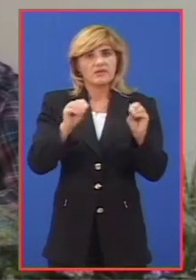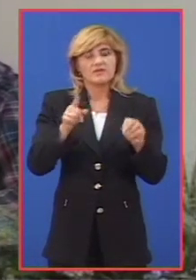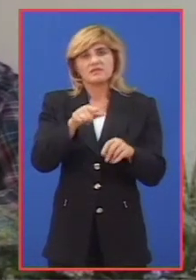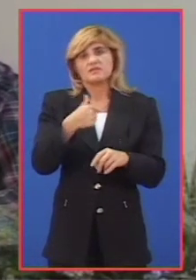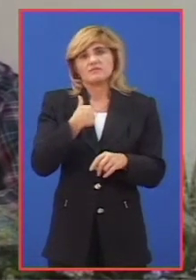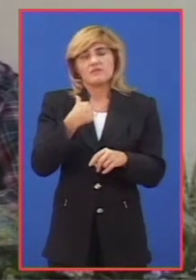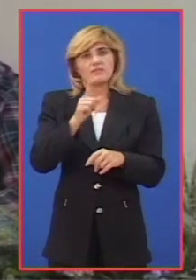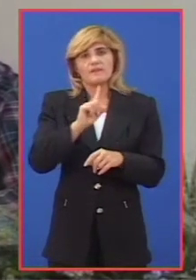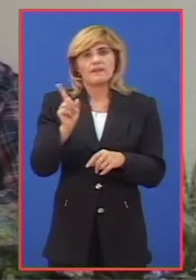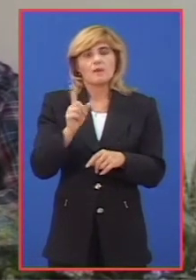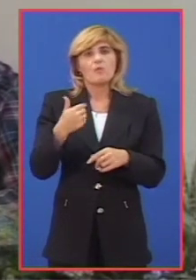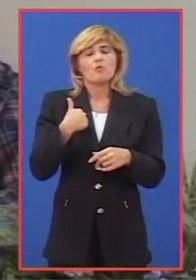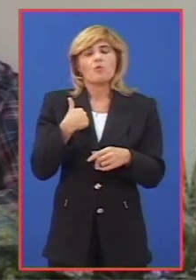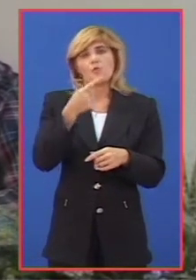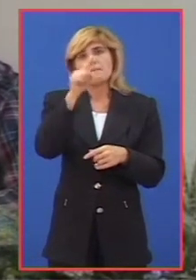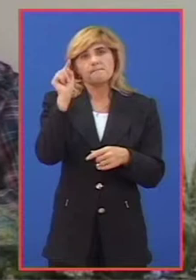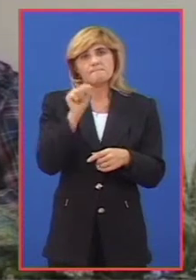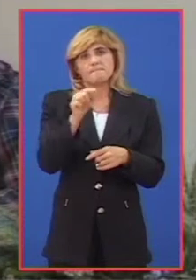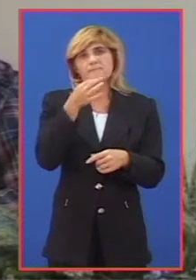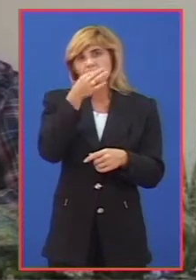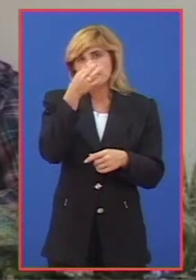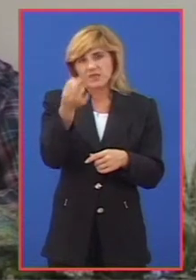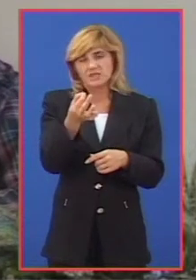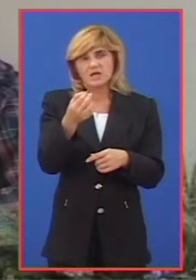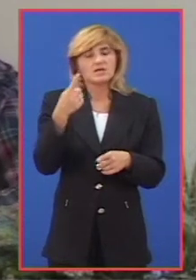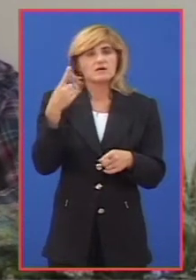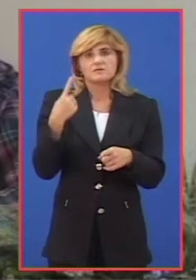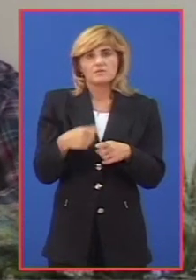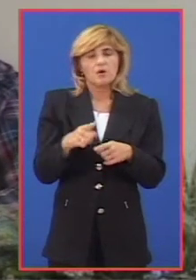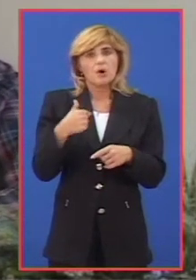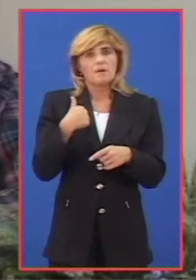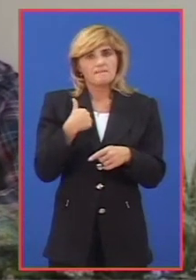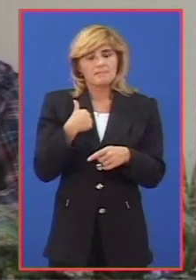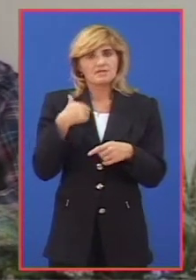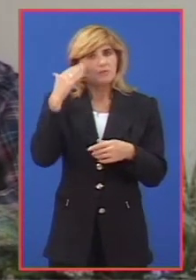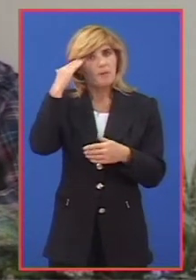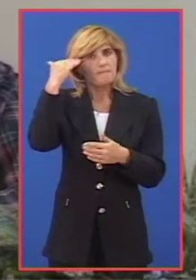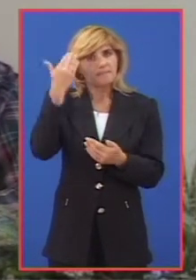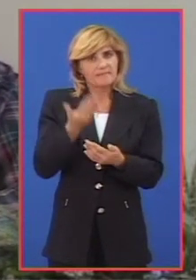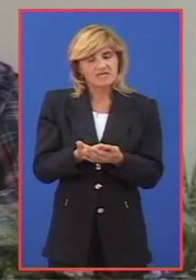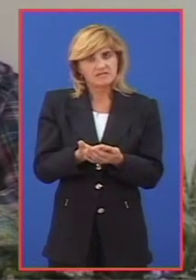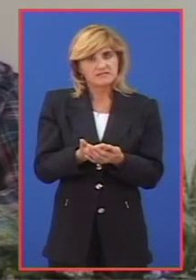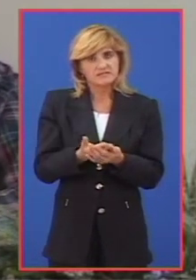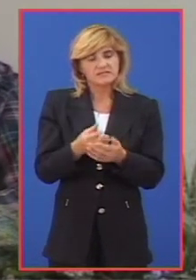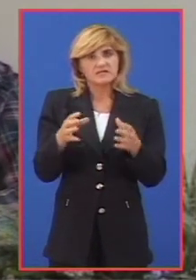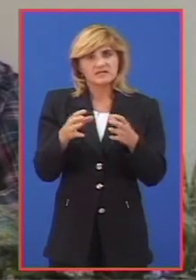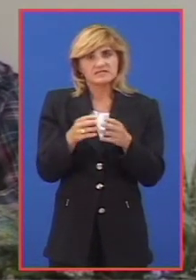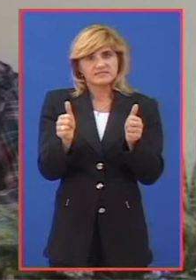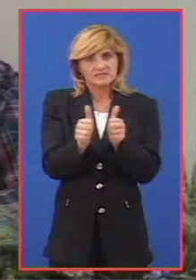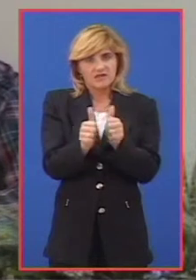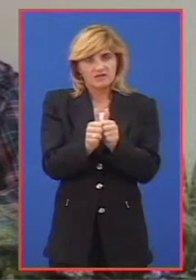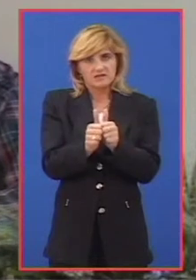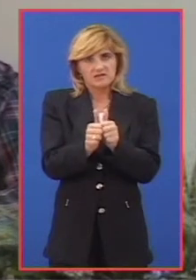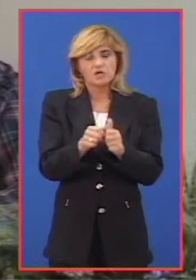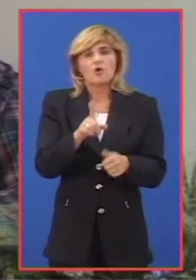ne mogu da postavljaju pitanje, jer mi smo priznata nacionalna zajednica